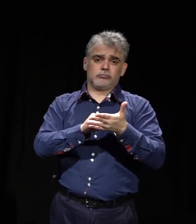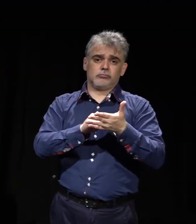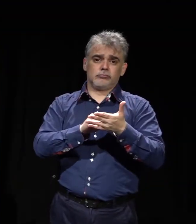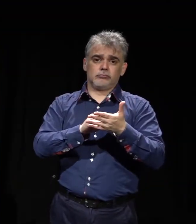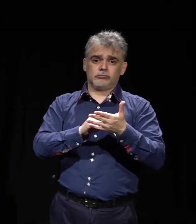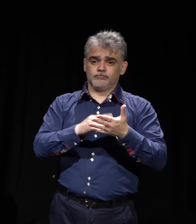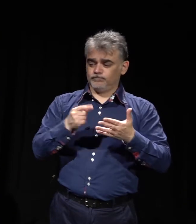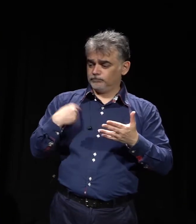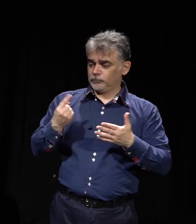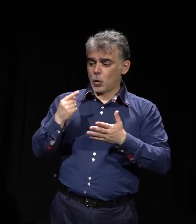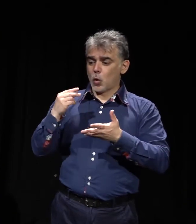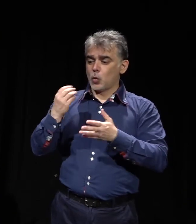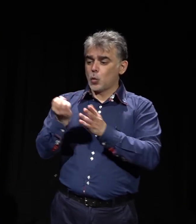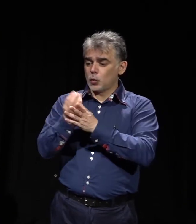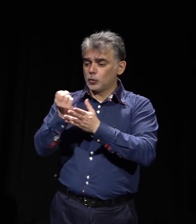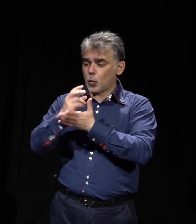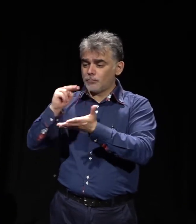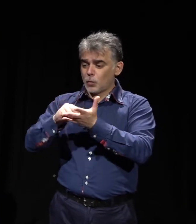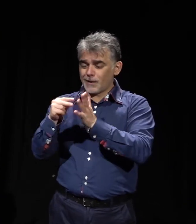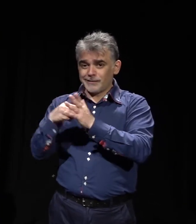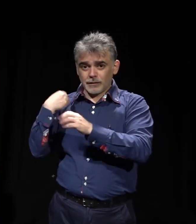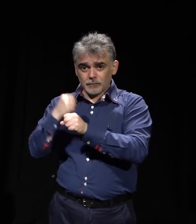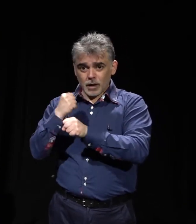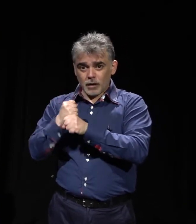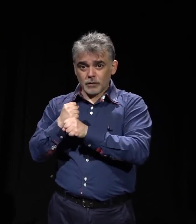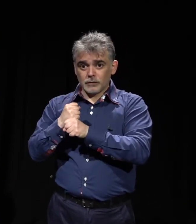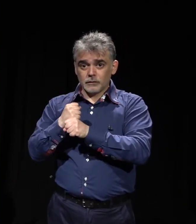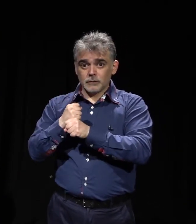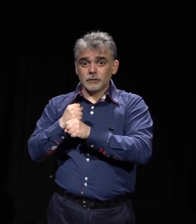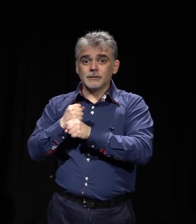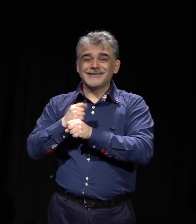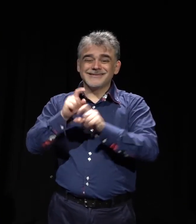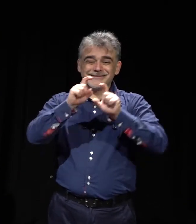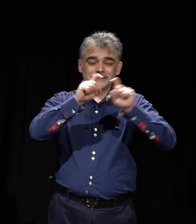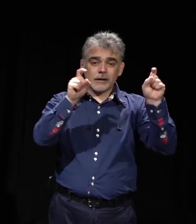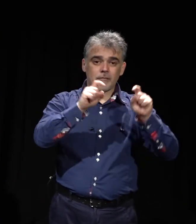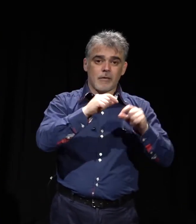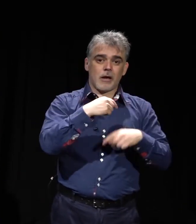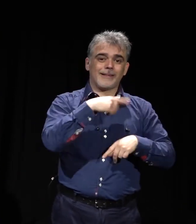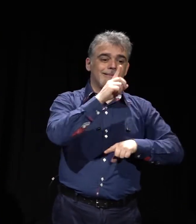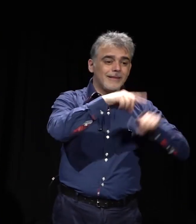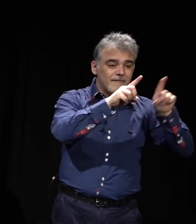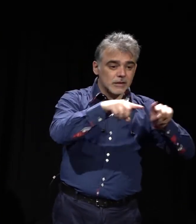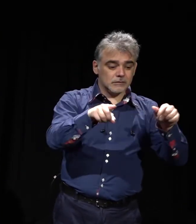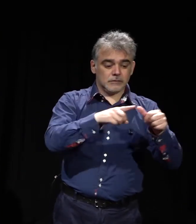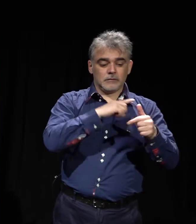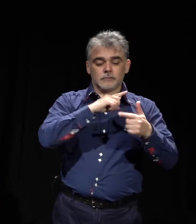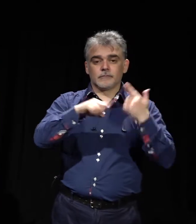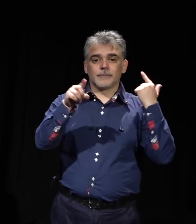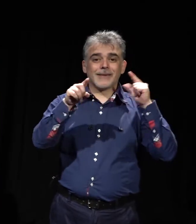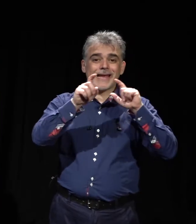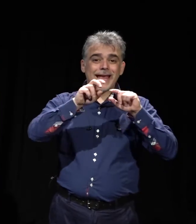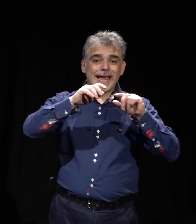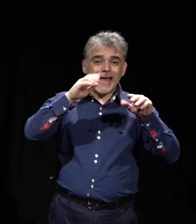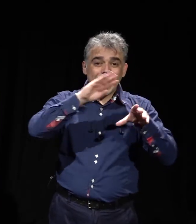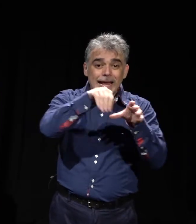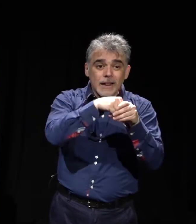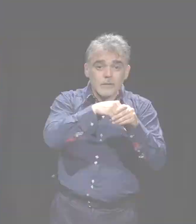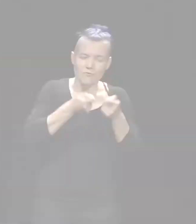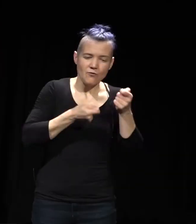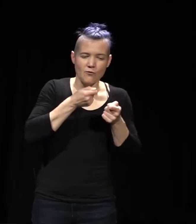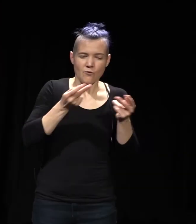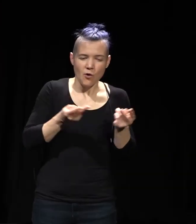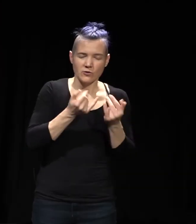Kulturpolitik machen, muss das Thema Diversität, muss das Thema Inklusion von vornherein mitbedacht